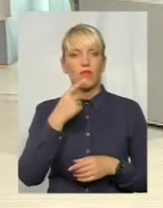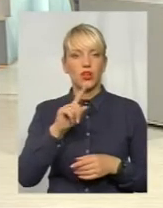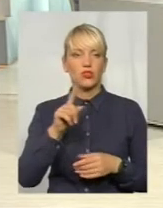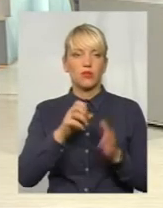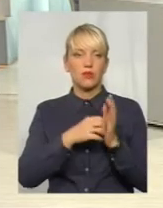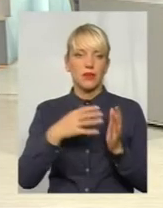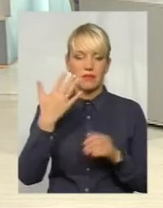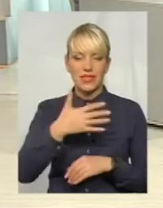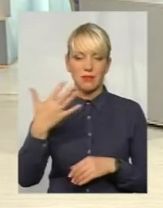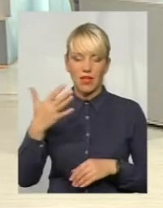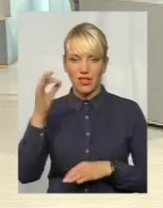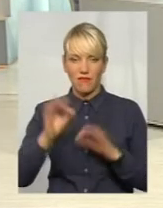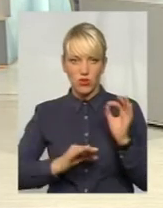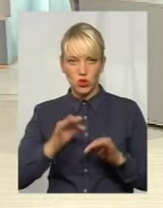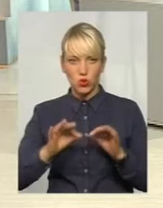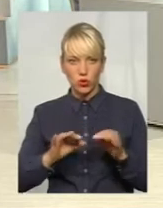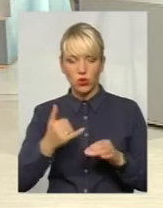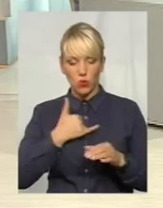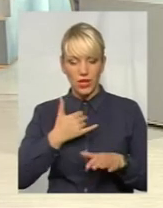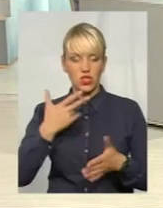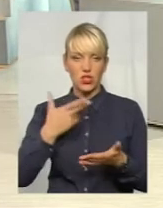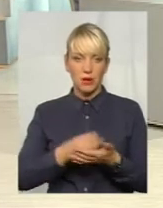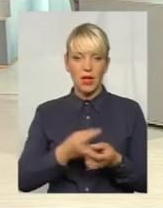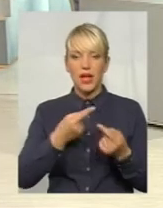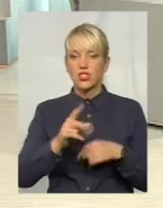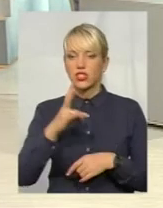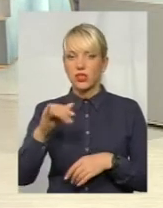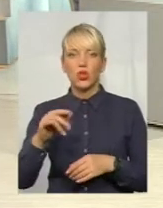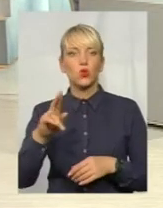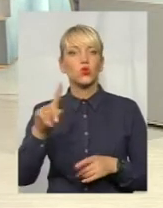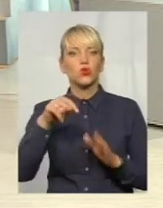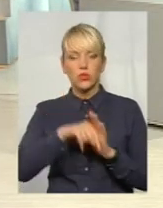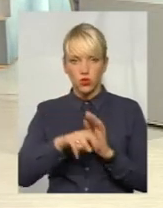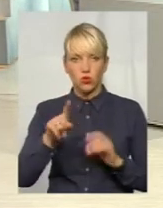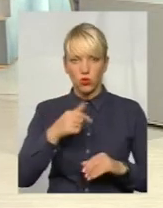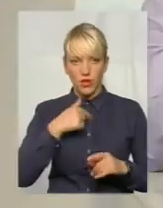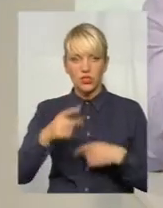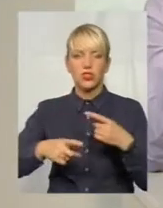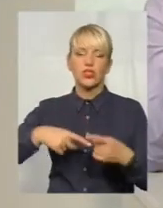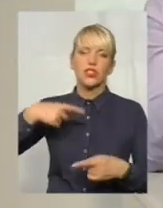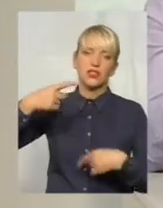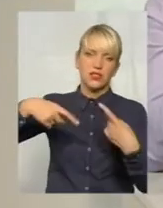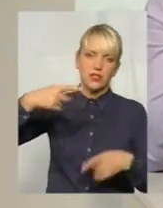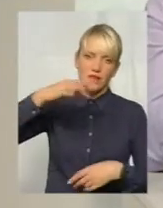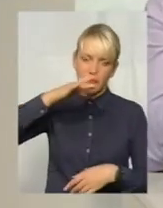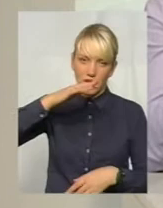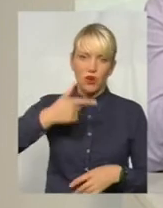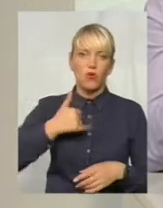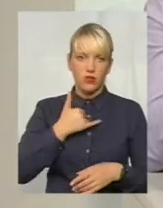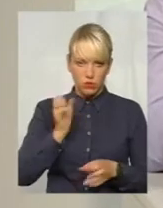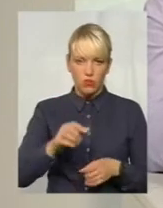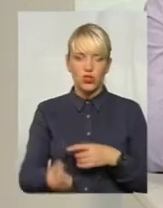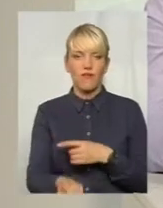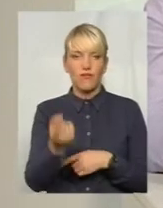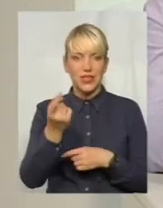ні. То це означає про те, що через певний час в нас може виникли спалах того самого кіру чи ще чогось, якогось